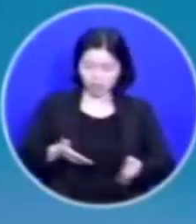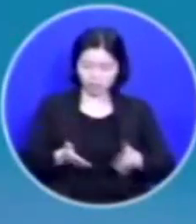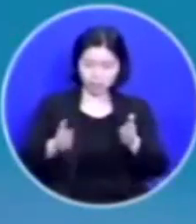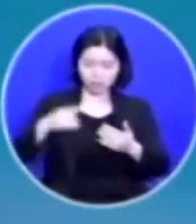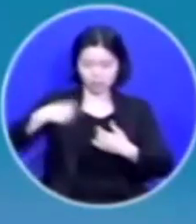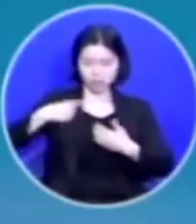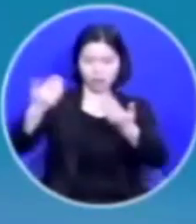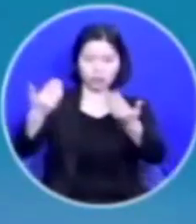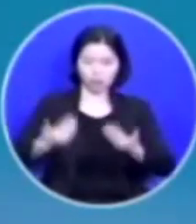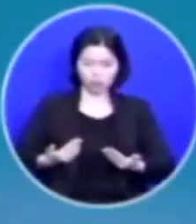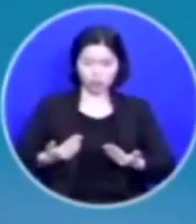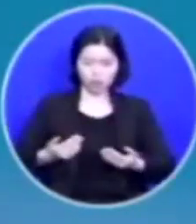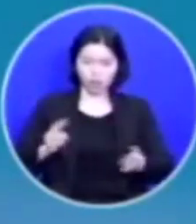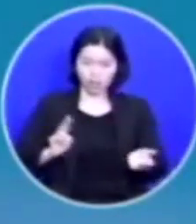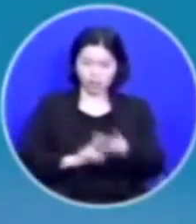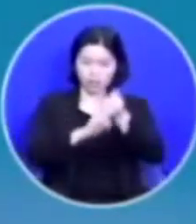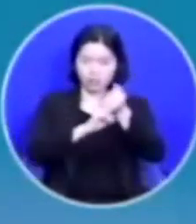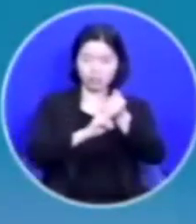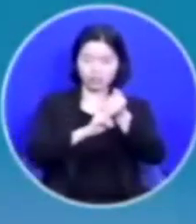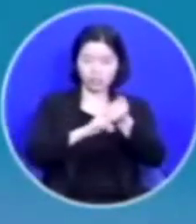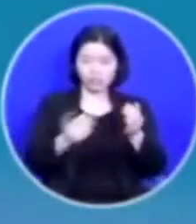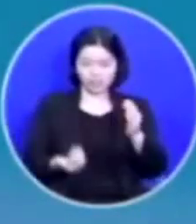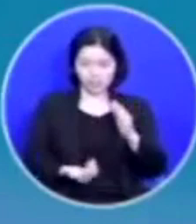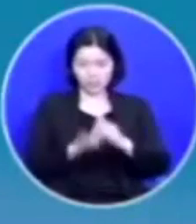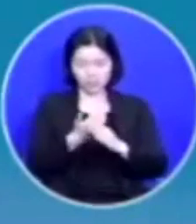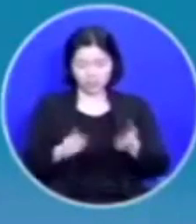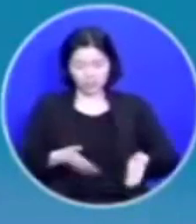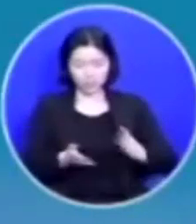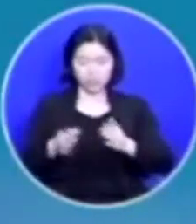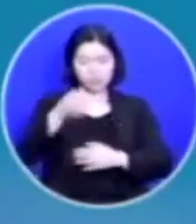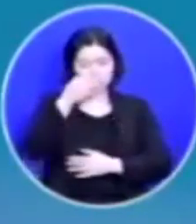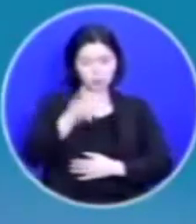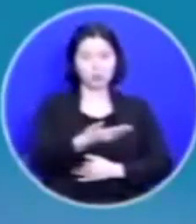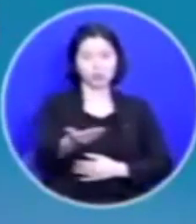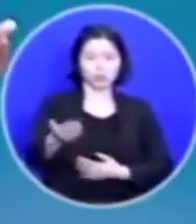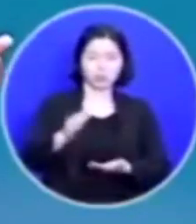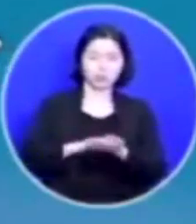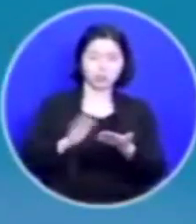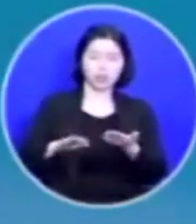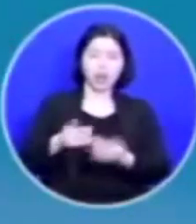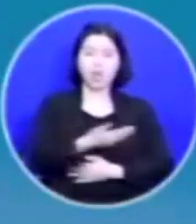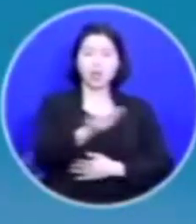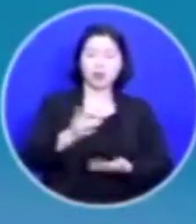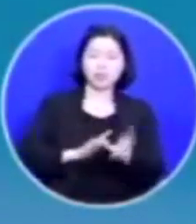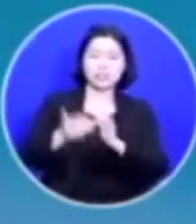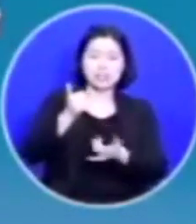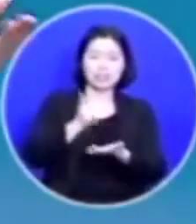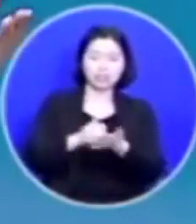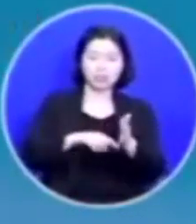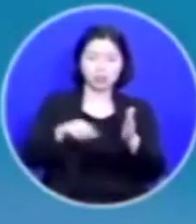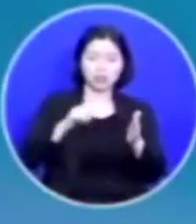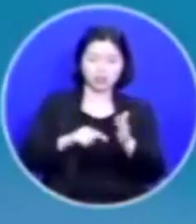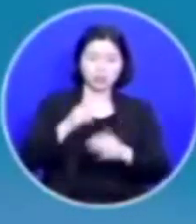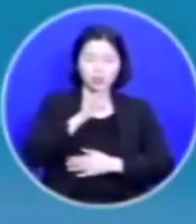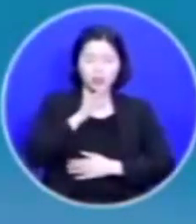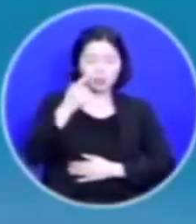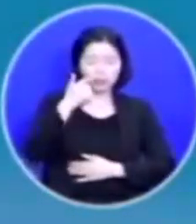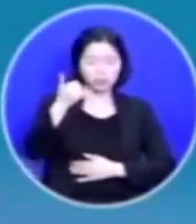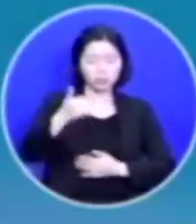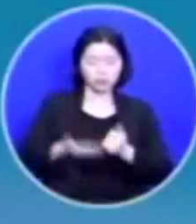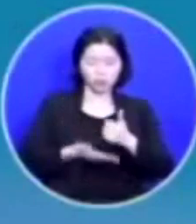주십니다 기적을 일으키는 길을 보여주십니다 여러분들이 예수님 안에서 부모님을 정말 공경함으로